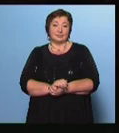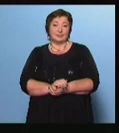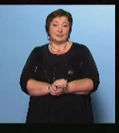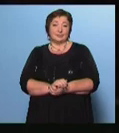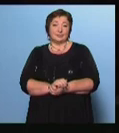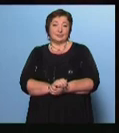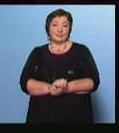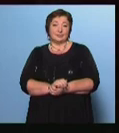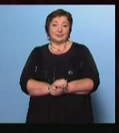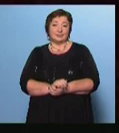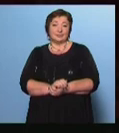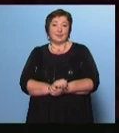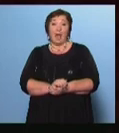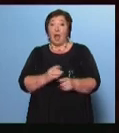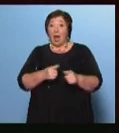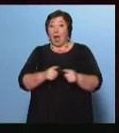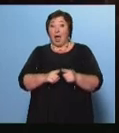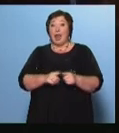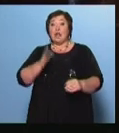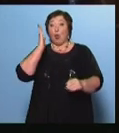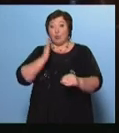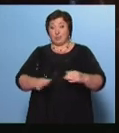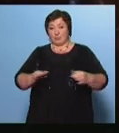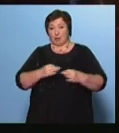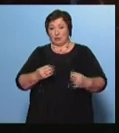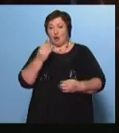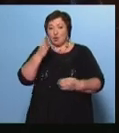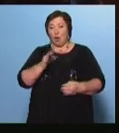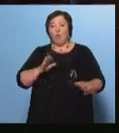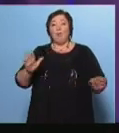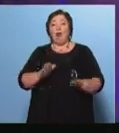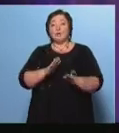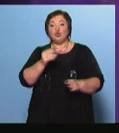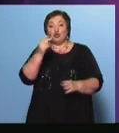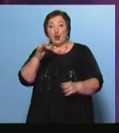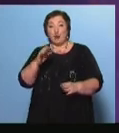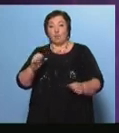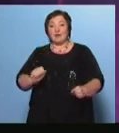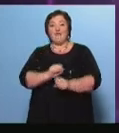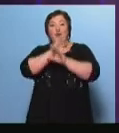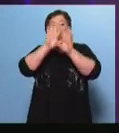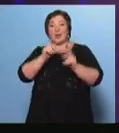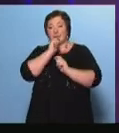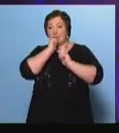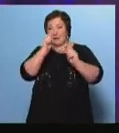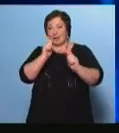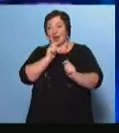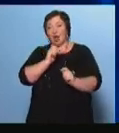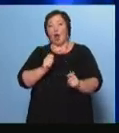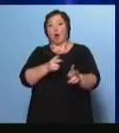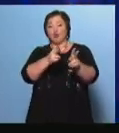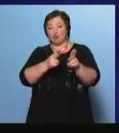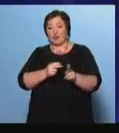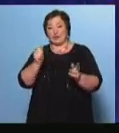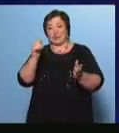А это кульминация праздника шоу под музыку Чайковского Новый фонтан – это подарок оружейной столице Это